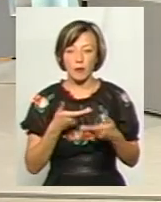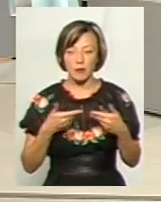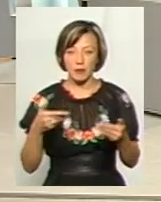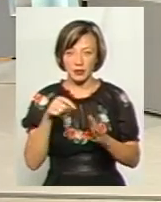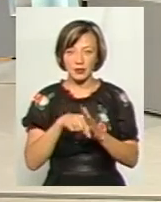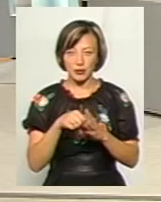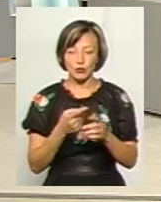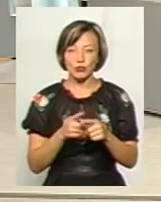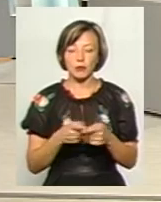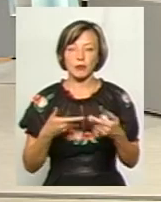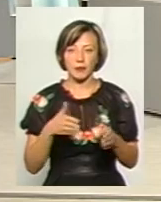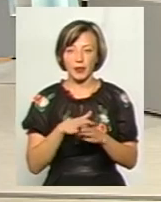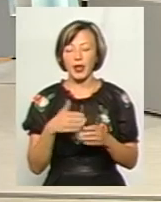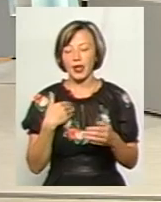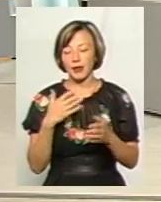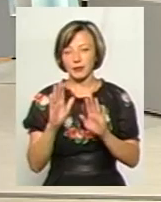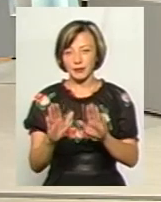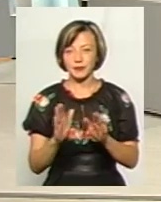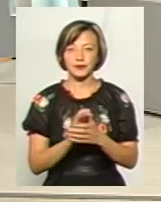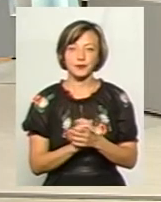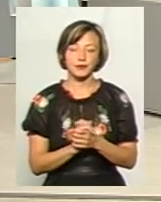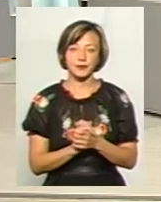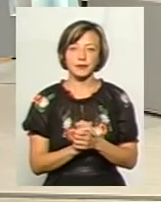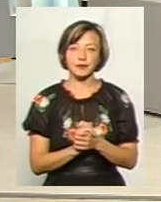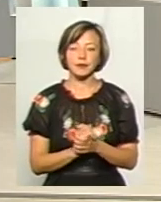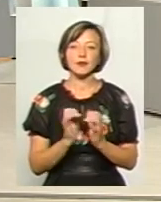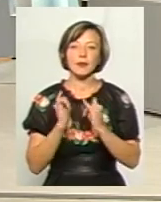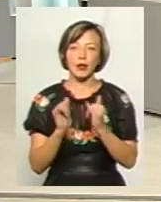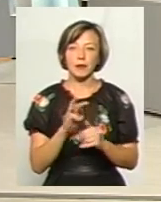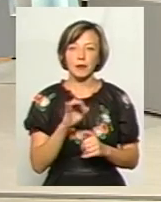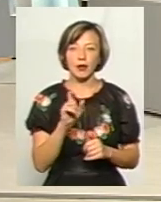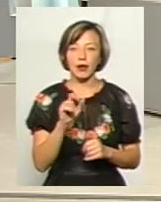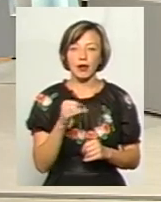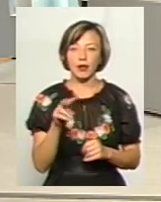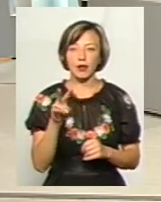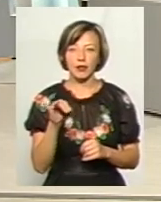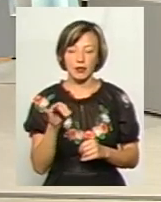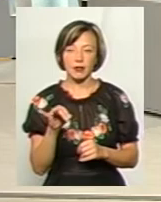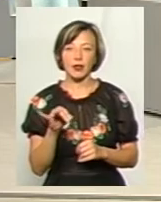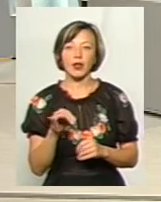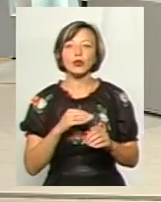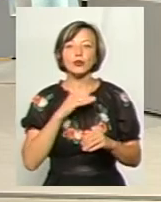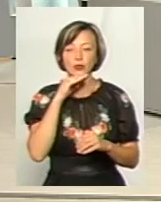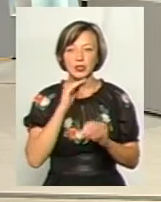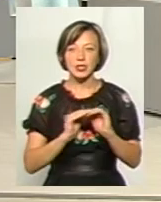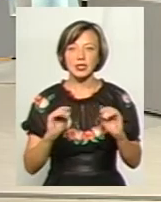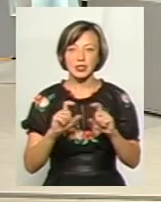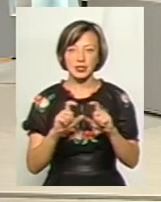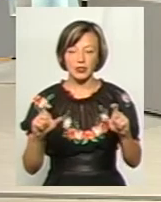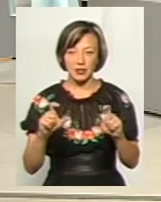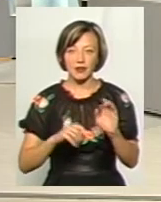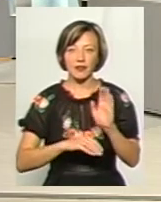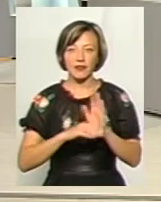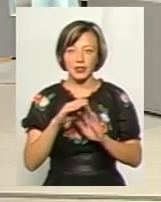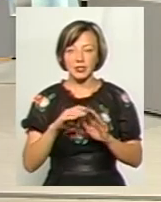виконуємо. Ви знаєте, хочу пану Михайлу сказати. Досить дитсадків і вищої школи українською мовою.